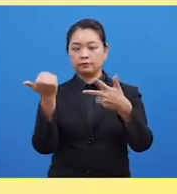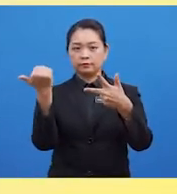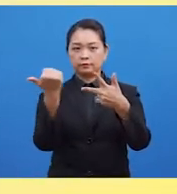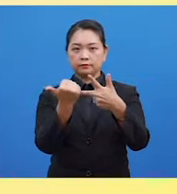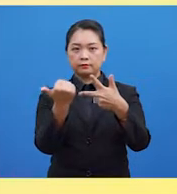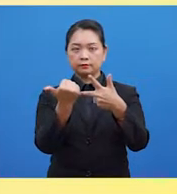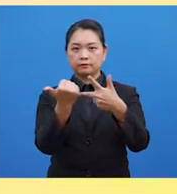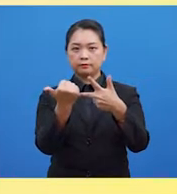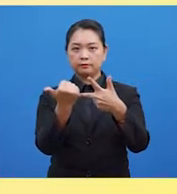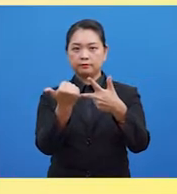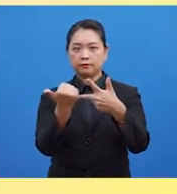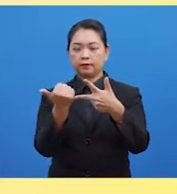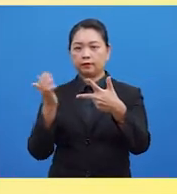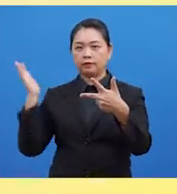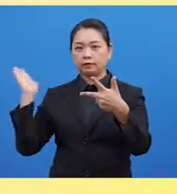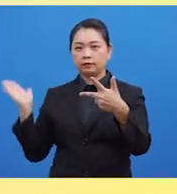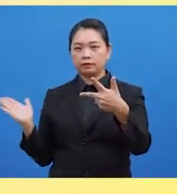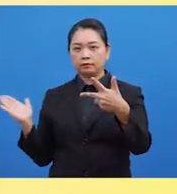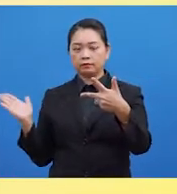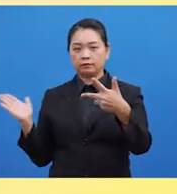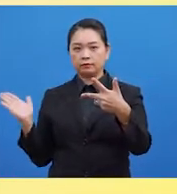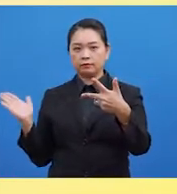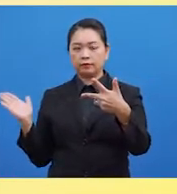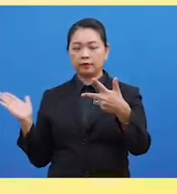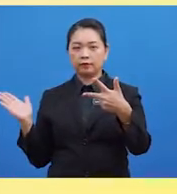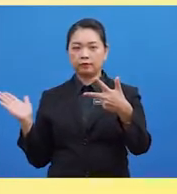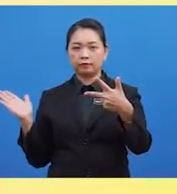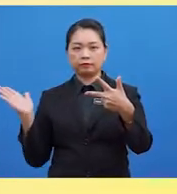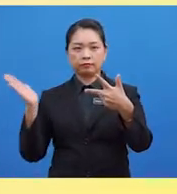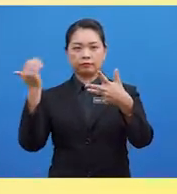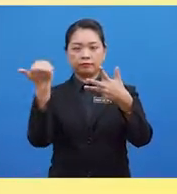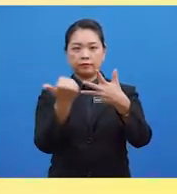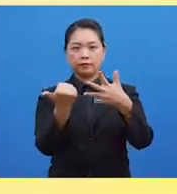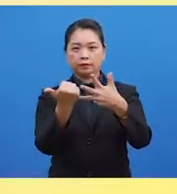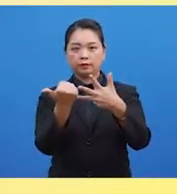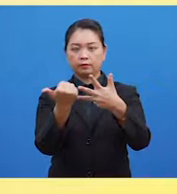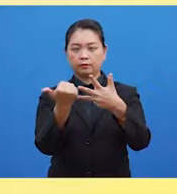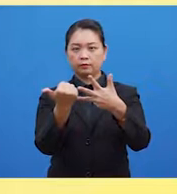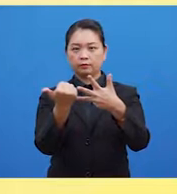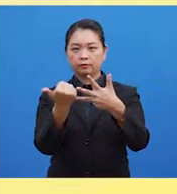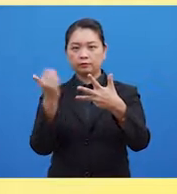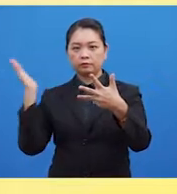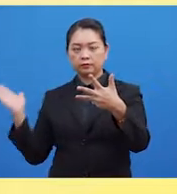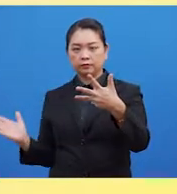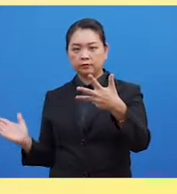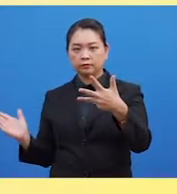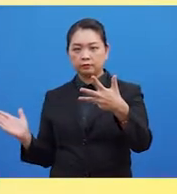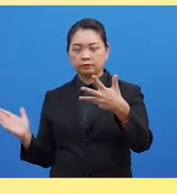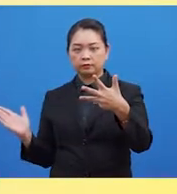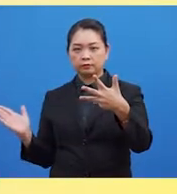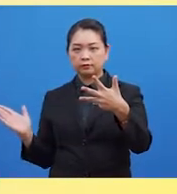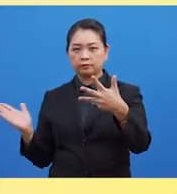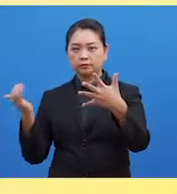Rudimentary Fasa Ketiga Fasa Fundamental Fasa Keempat Fasa